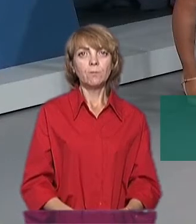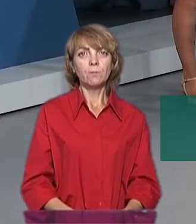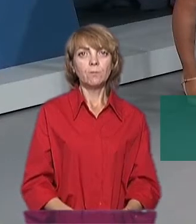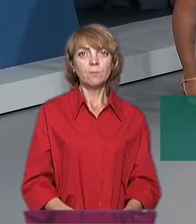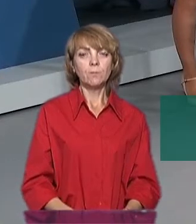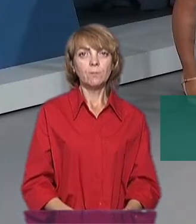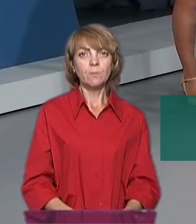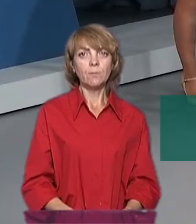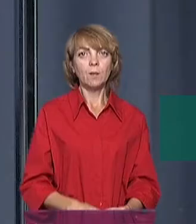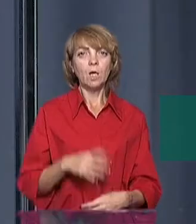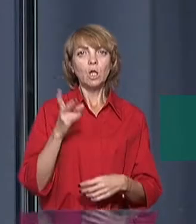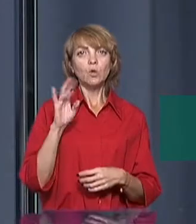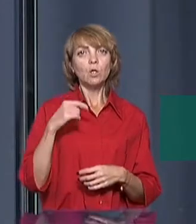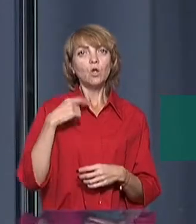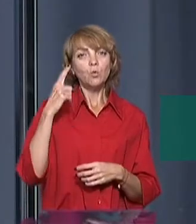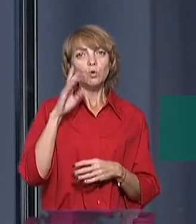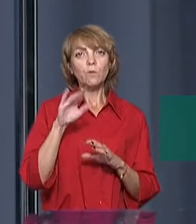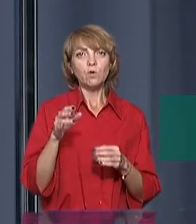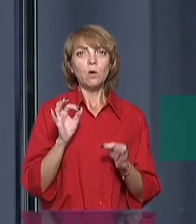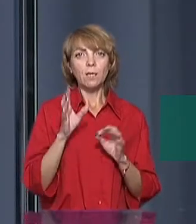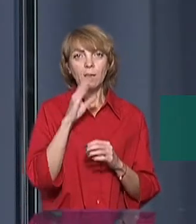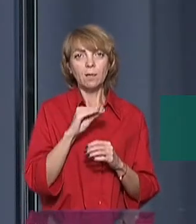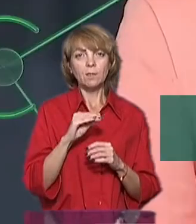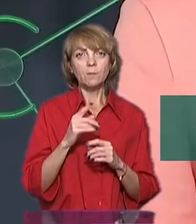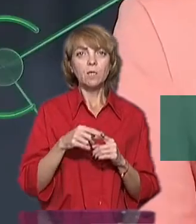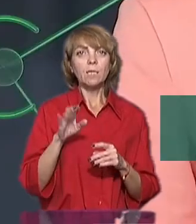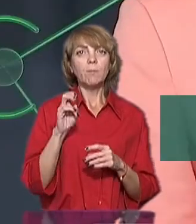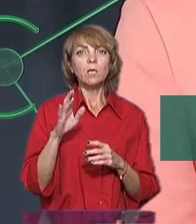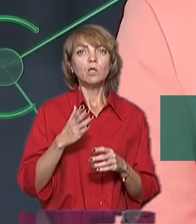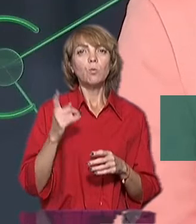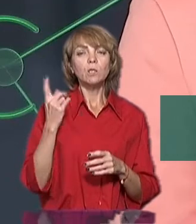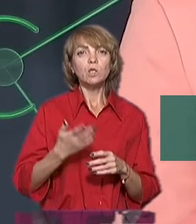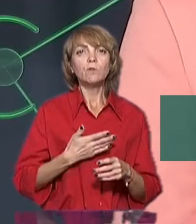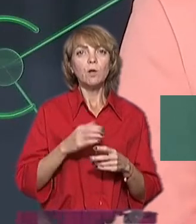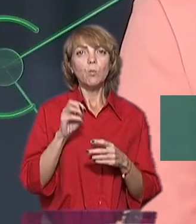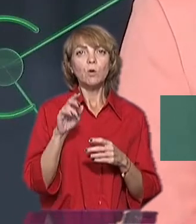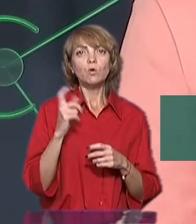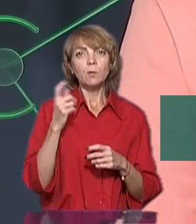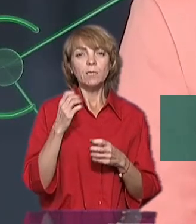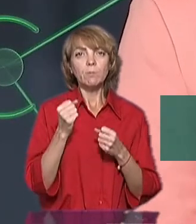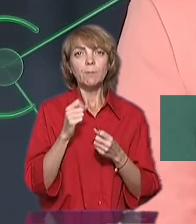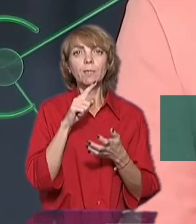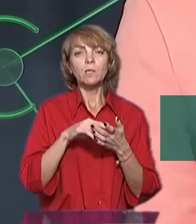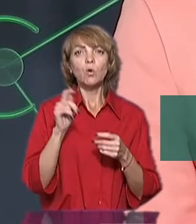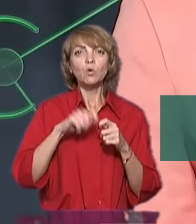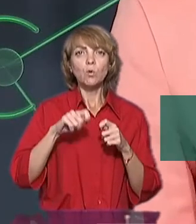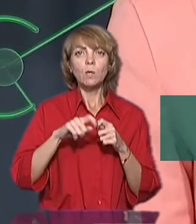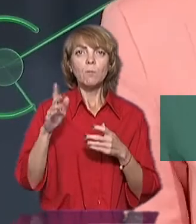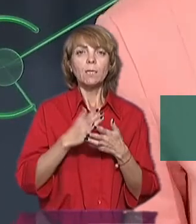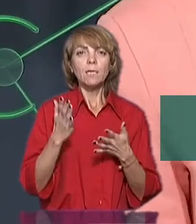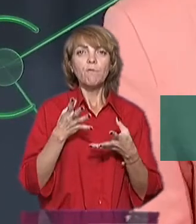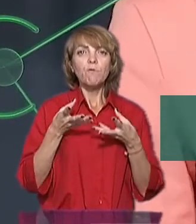Ну, я думаю, що все реально. Чи департамент обласничого комунального господарства тримає питання на контролі? Чи маєте ви якийсь